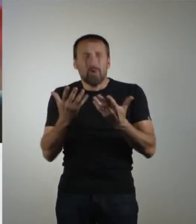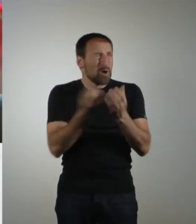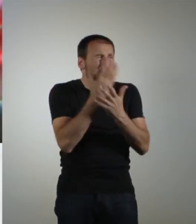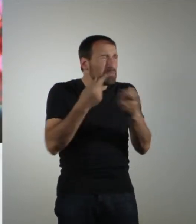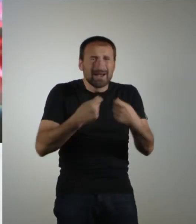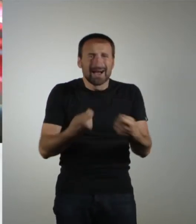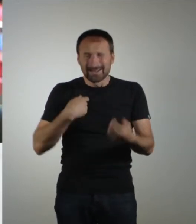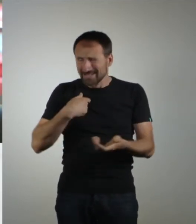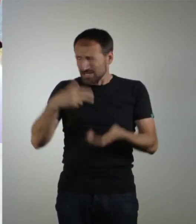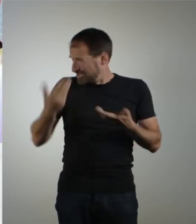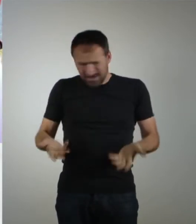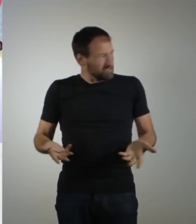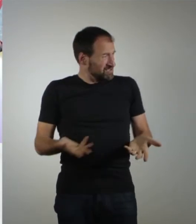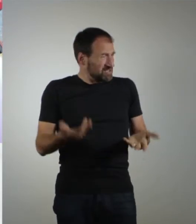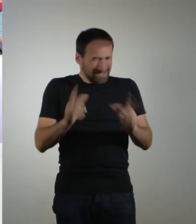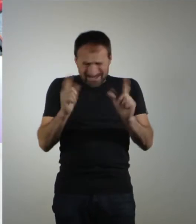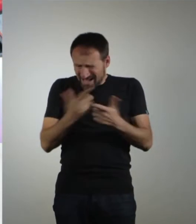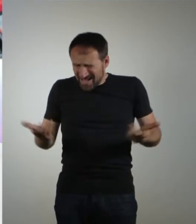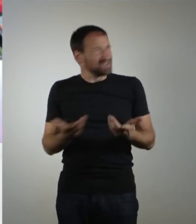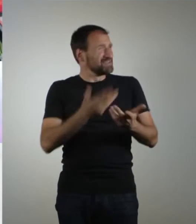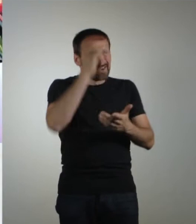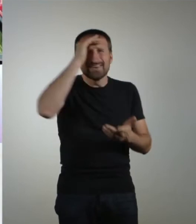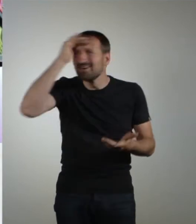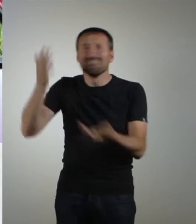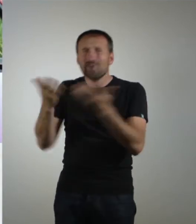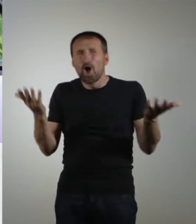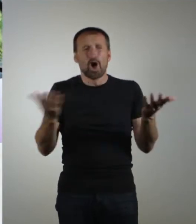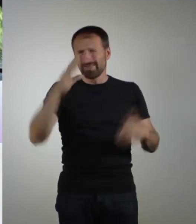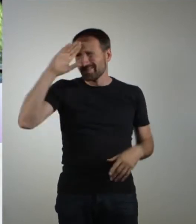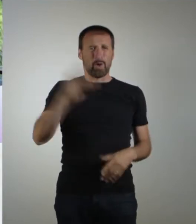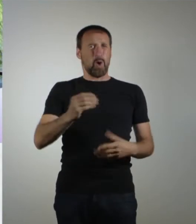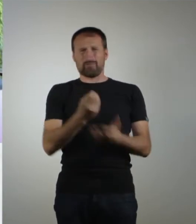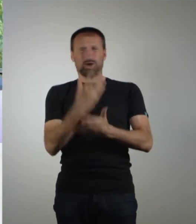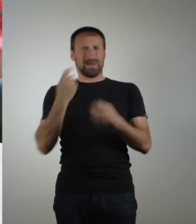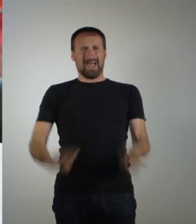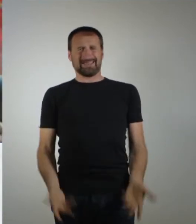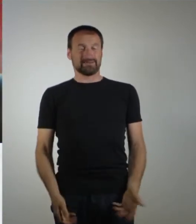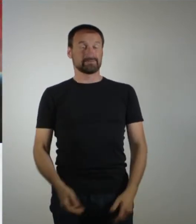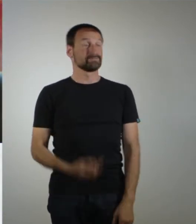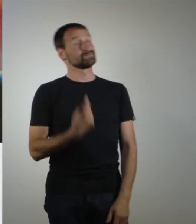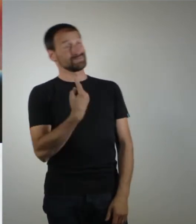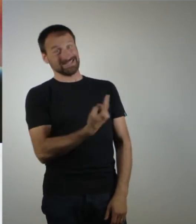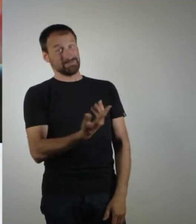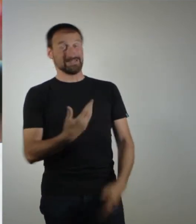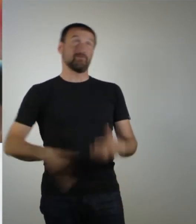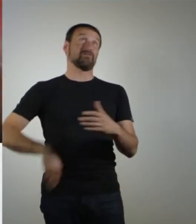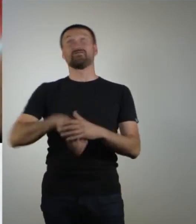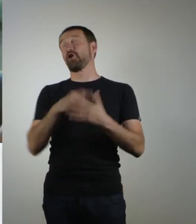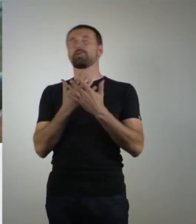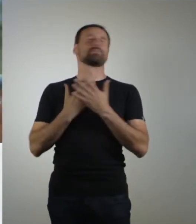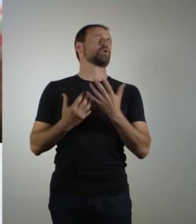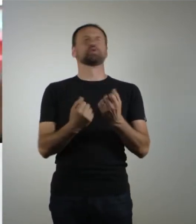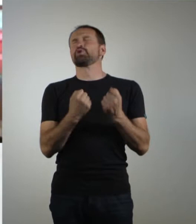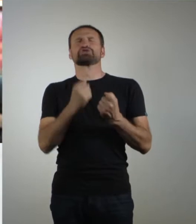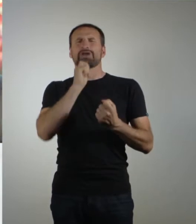Mama, wo ist denn dieser Blumenland? Ich stehe hier, aber hier ist weit und breit nichts. Wo soll dieser dämliche Blumenland sein? Vollblutjournalistin Kim